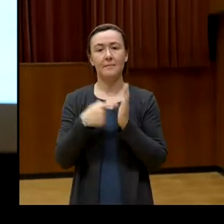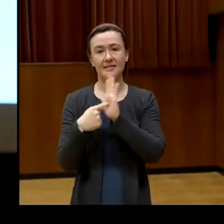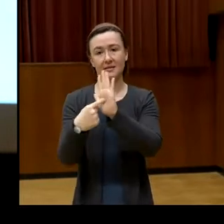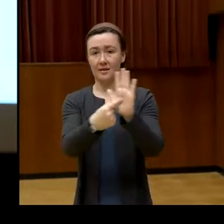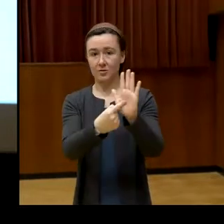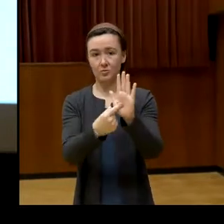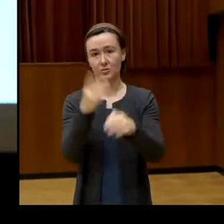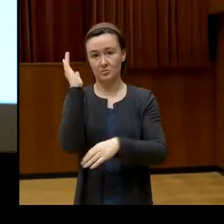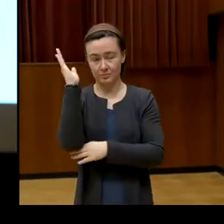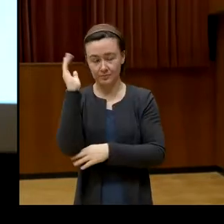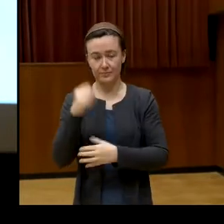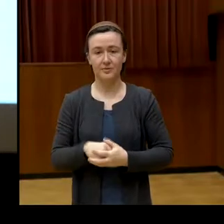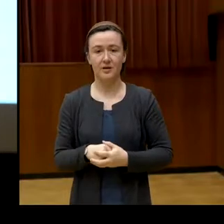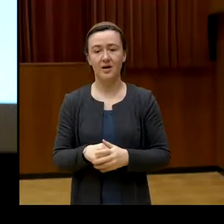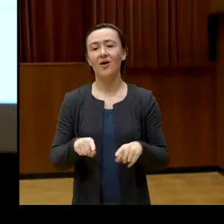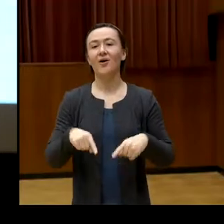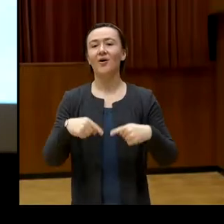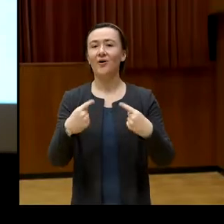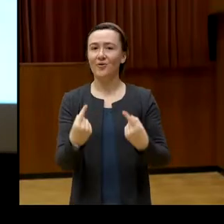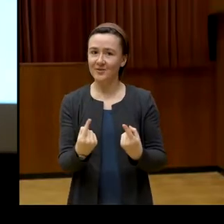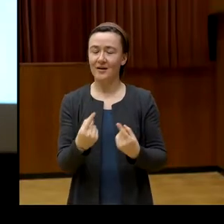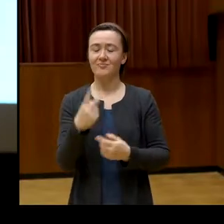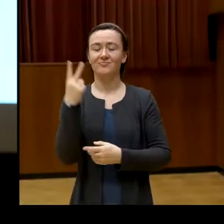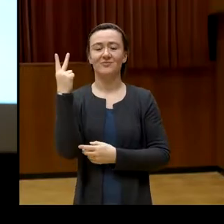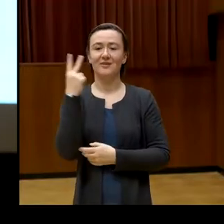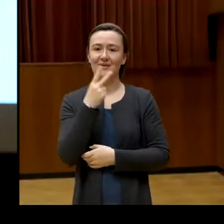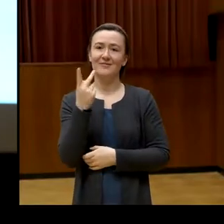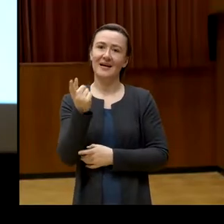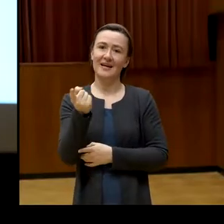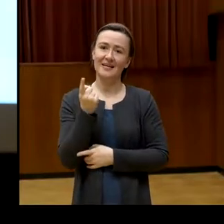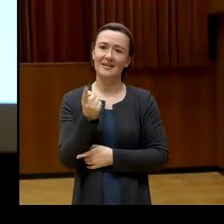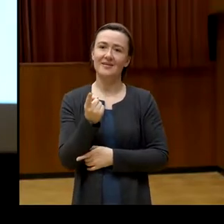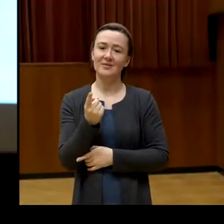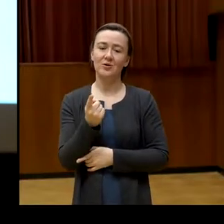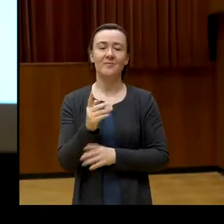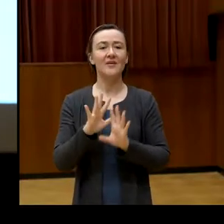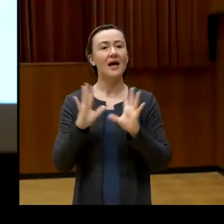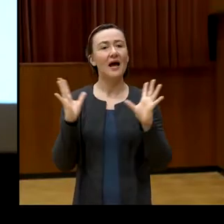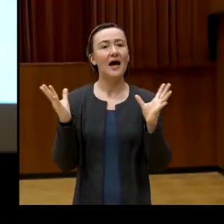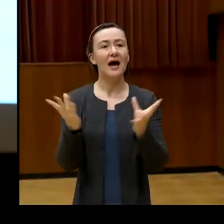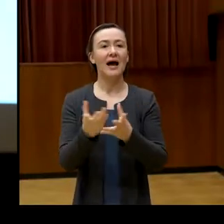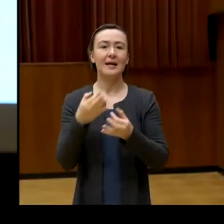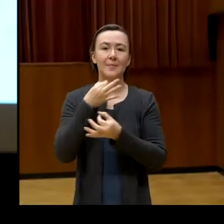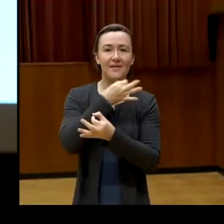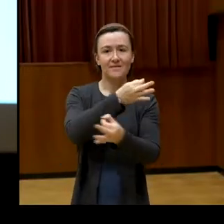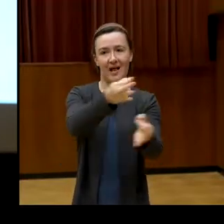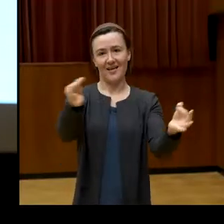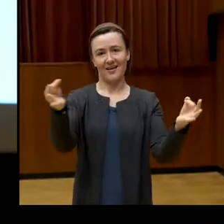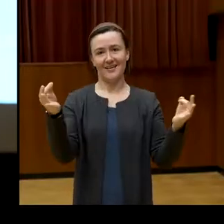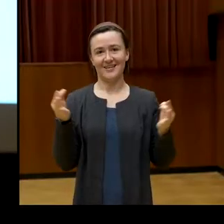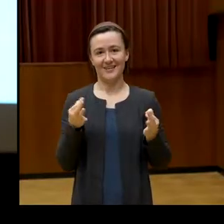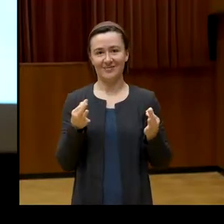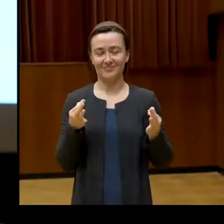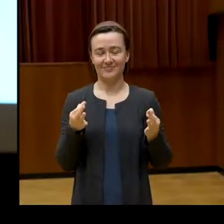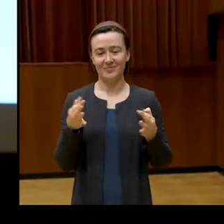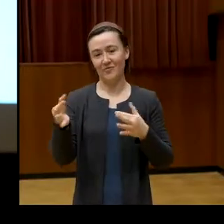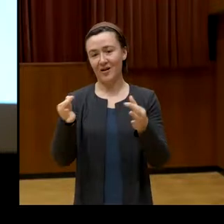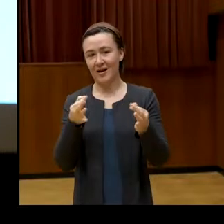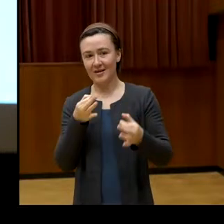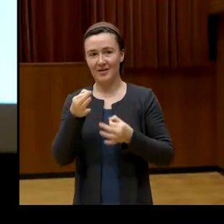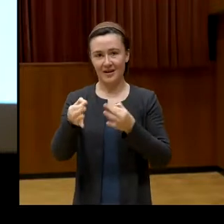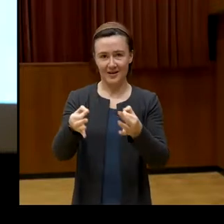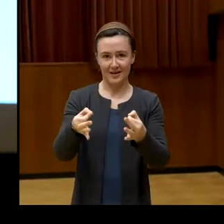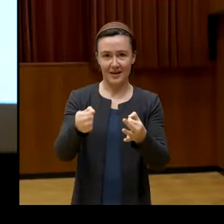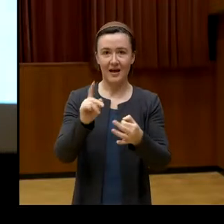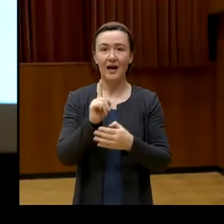anschließend eine allgemeine Fragerunde nicht wählen, nicht fehlen. Aber bevor ich